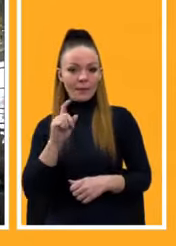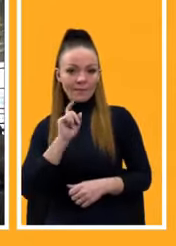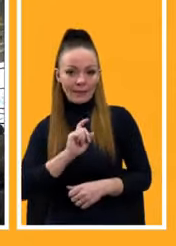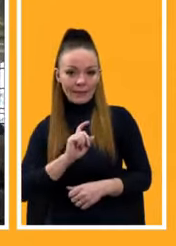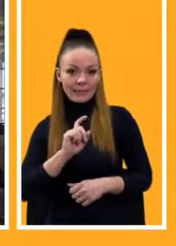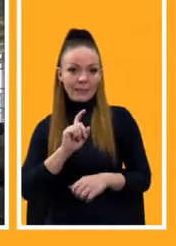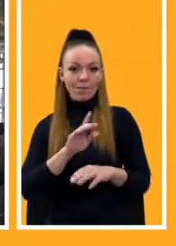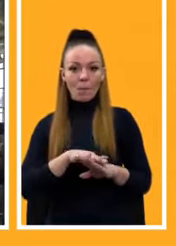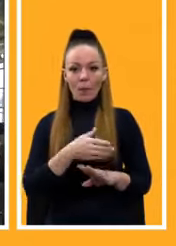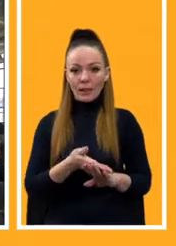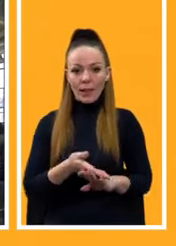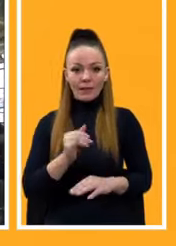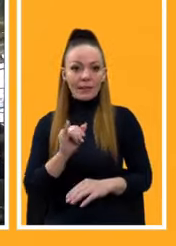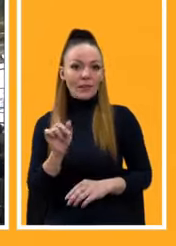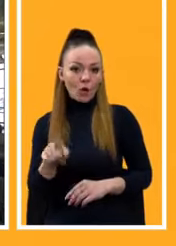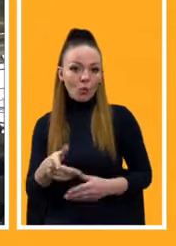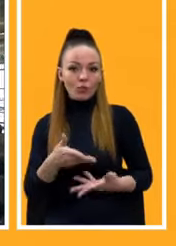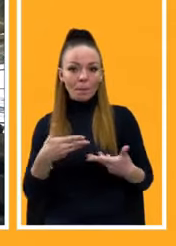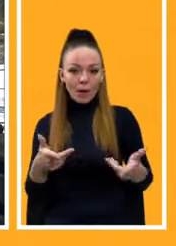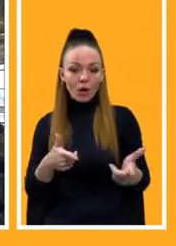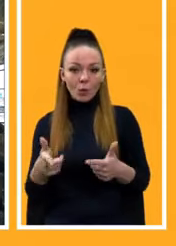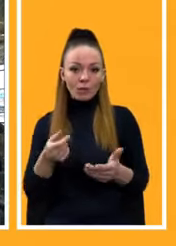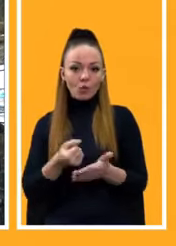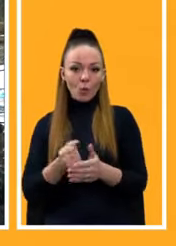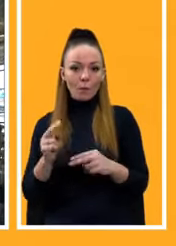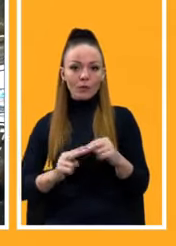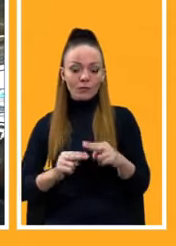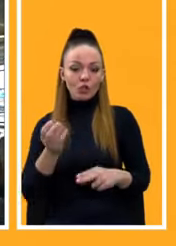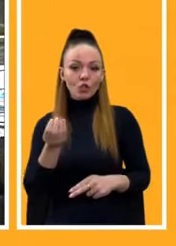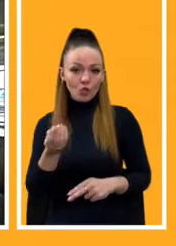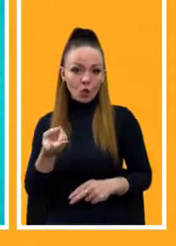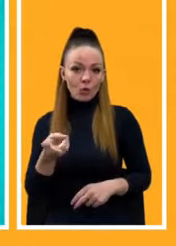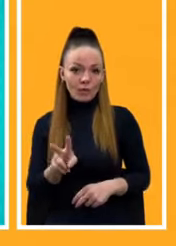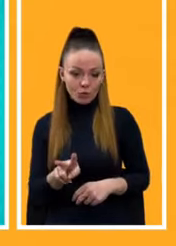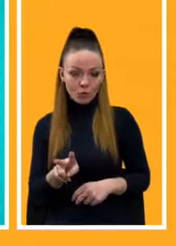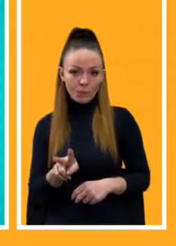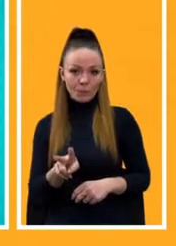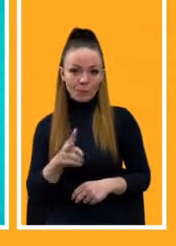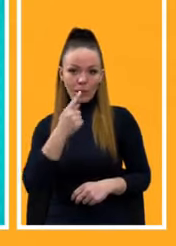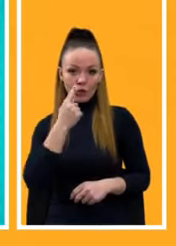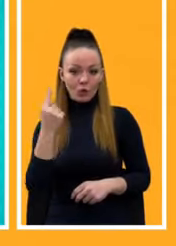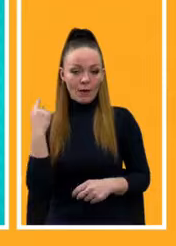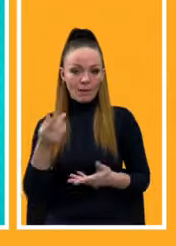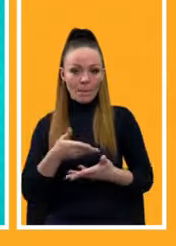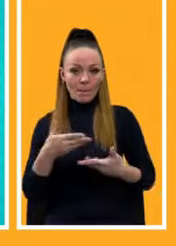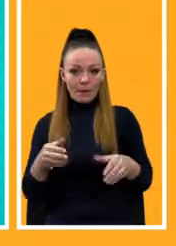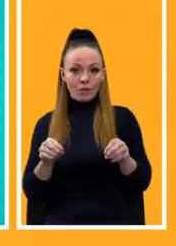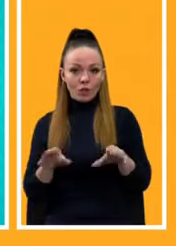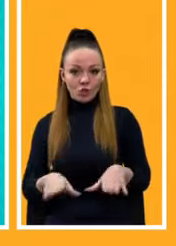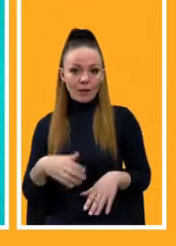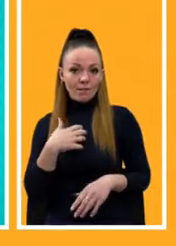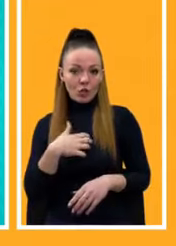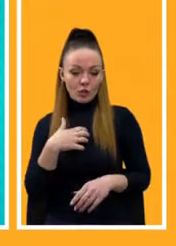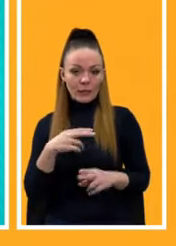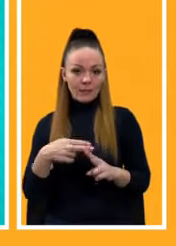в Полтаві. А також ми готуємося до будівництва ще двох, нещодавно ми вирішили важливе це